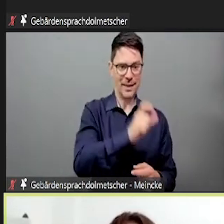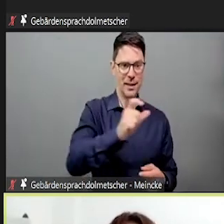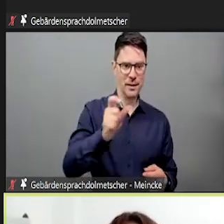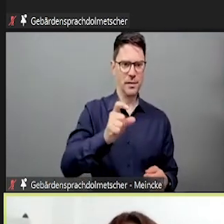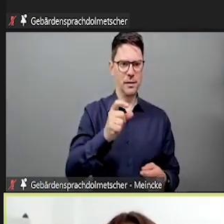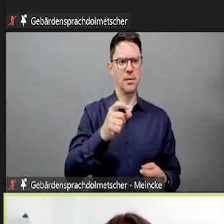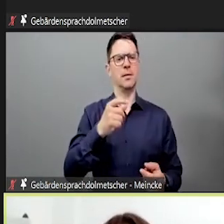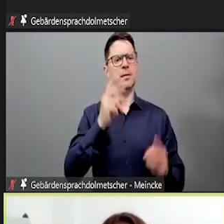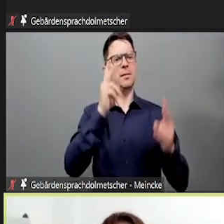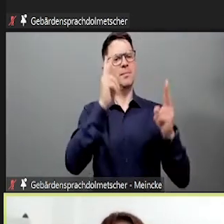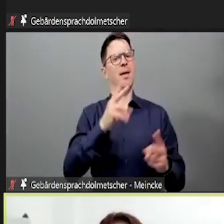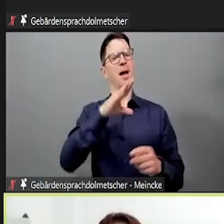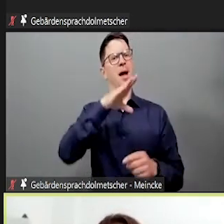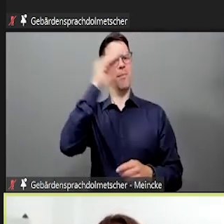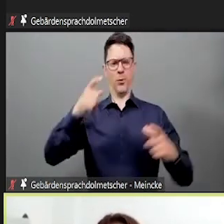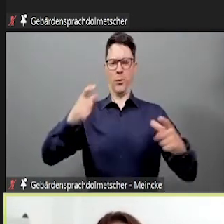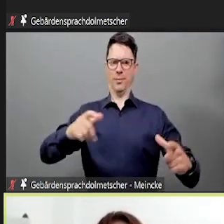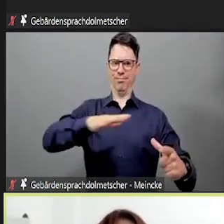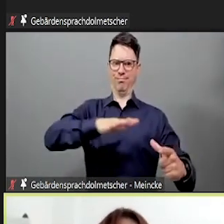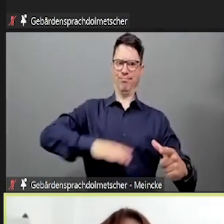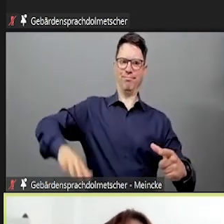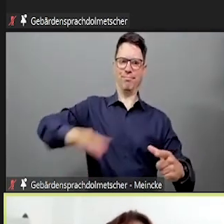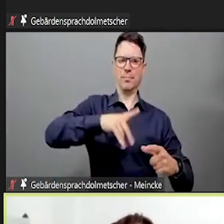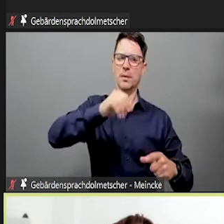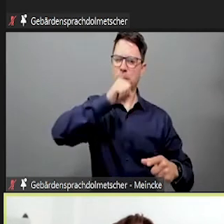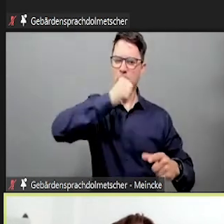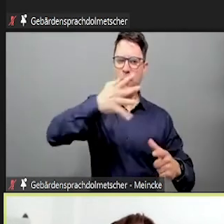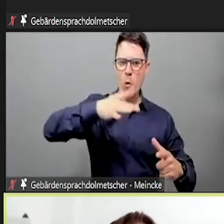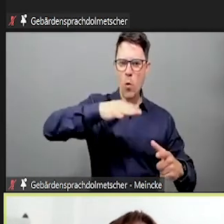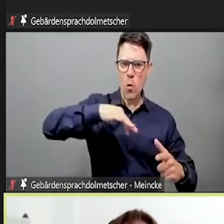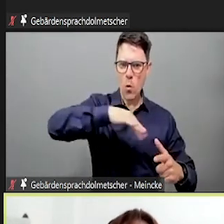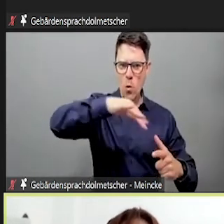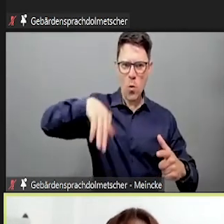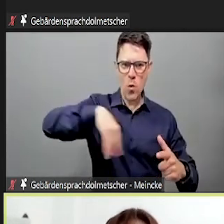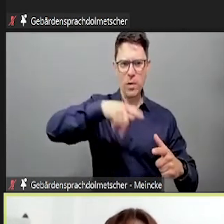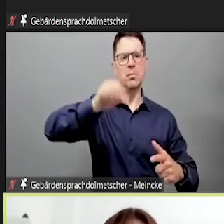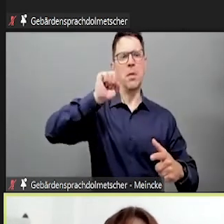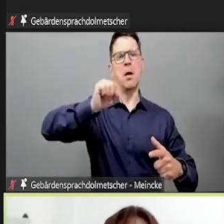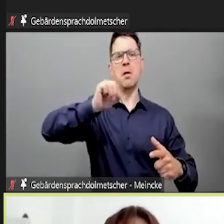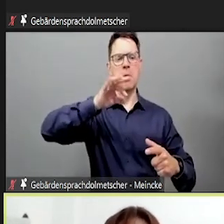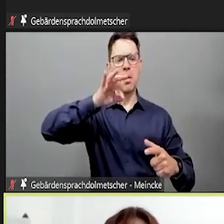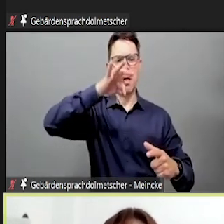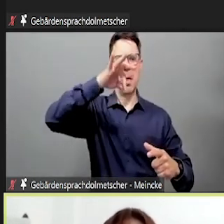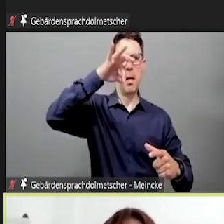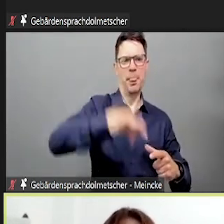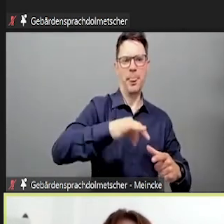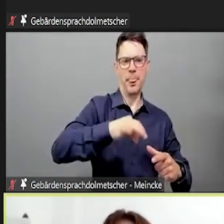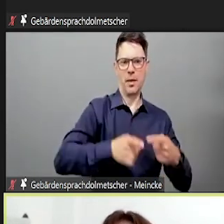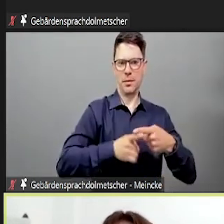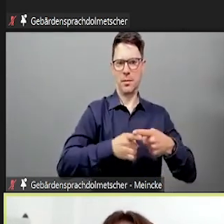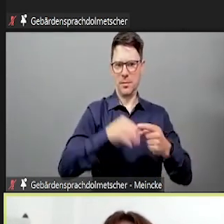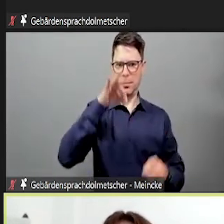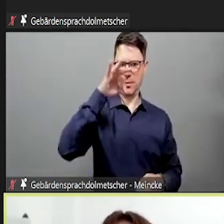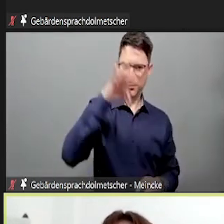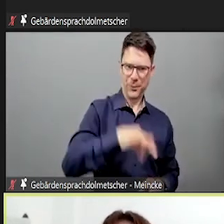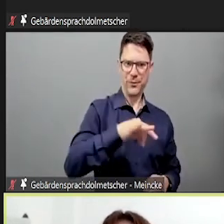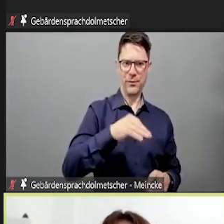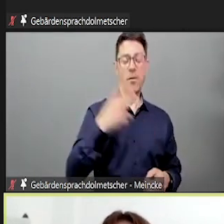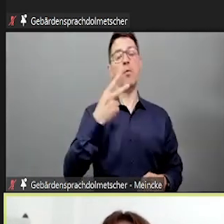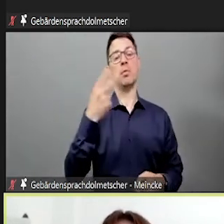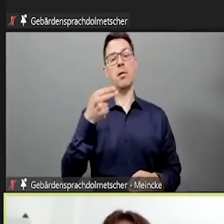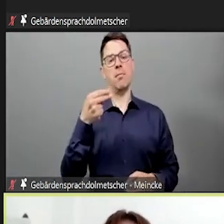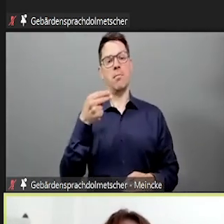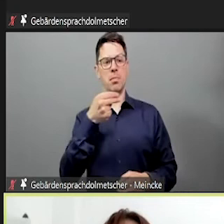Marker der anderen und kann sich vielleicht darüber vorstellen oder darüber ins Gespräch kommen. Ich glaube, ich habe es bis jetzt